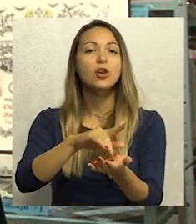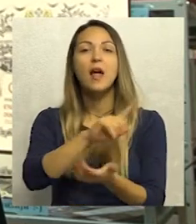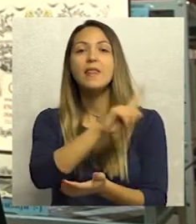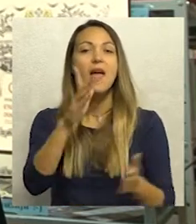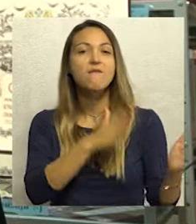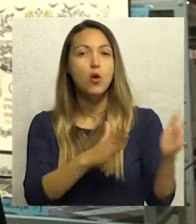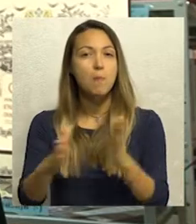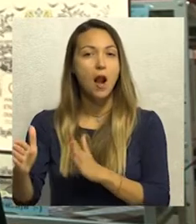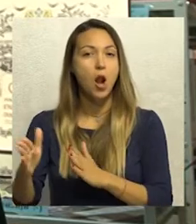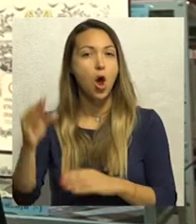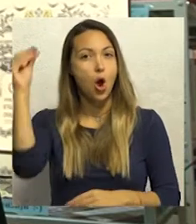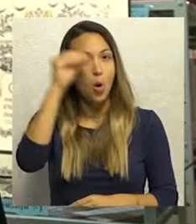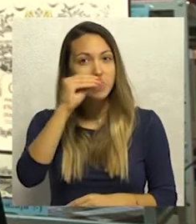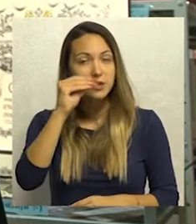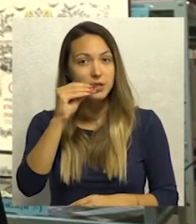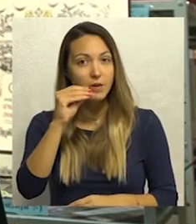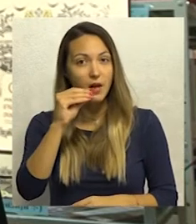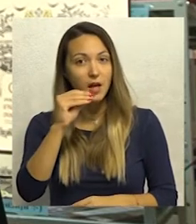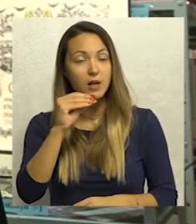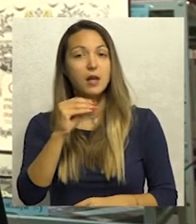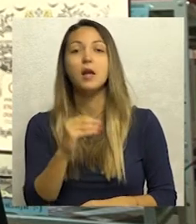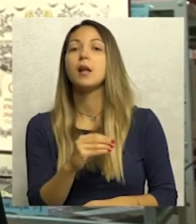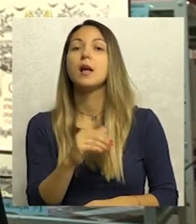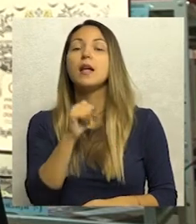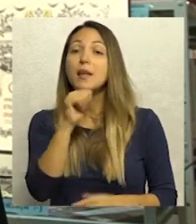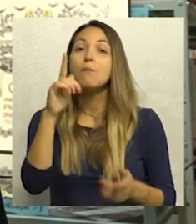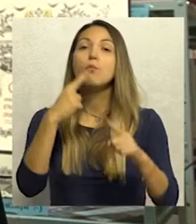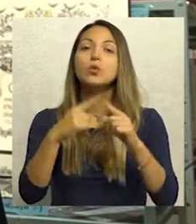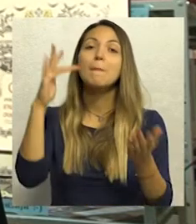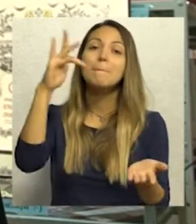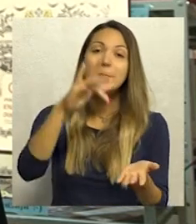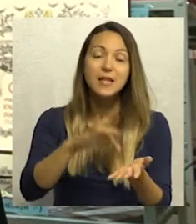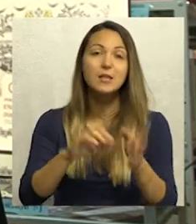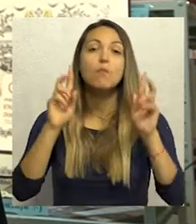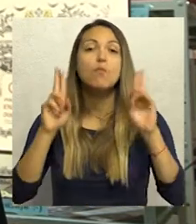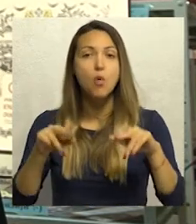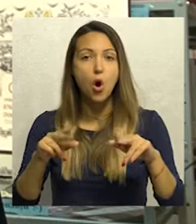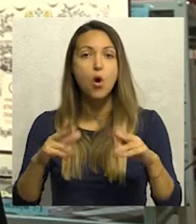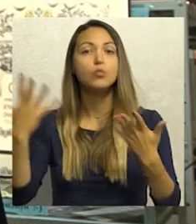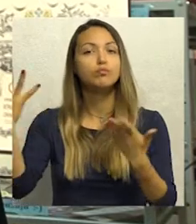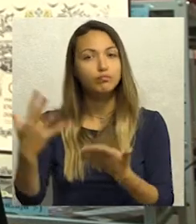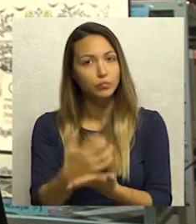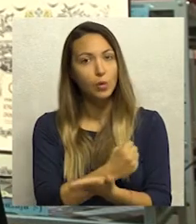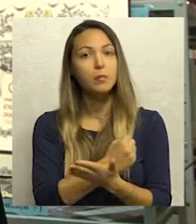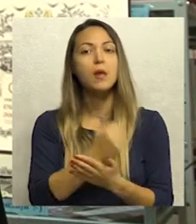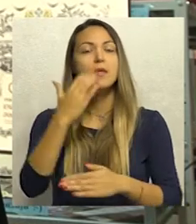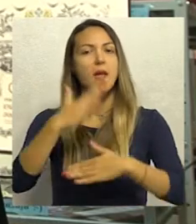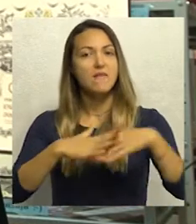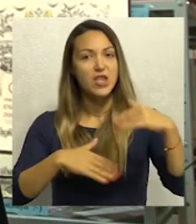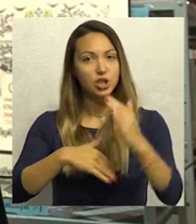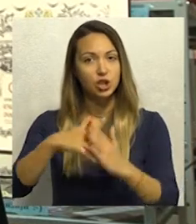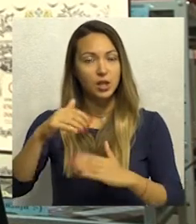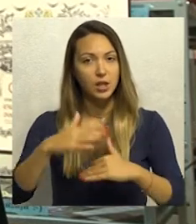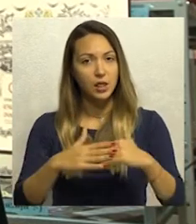obrazovanja, s jedne strane, ali i kao mesta gde se mogu sticati adekvatne veštine,